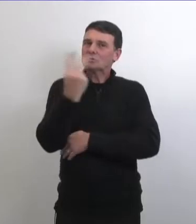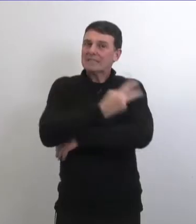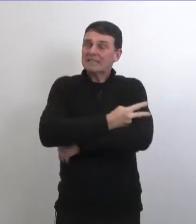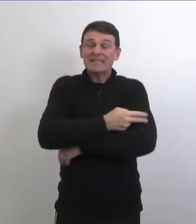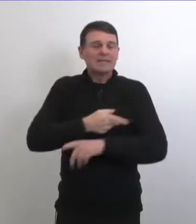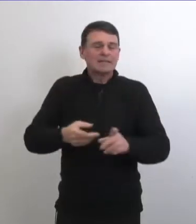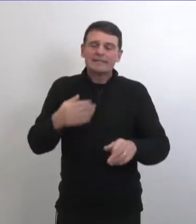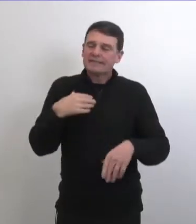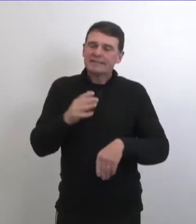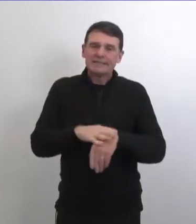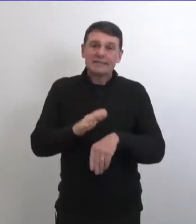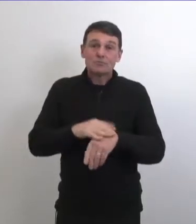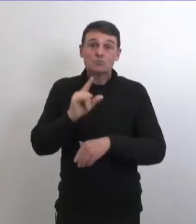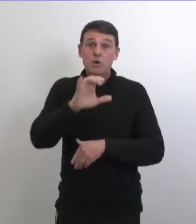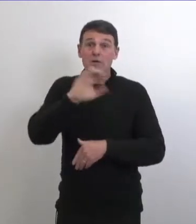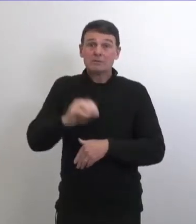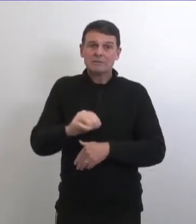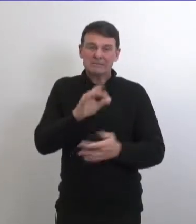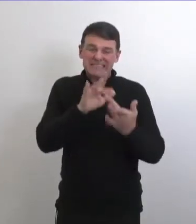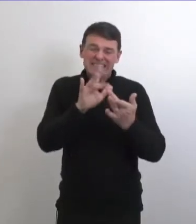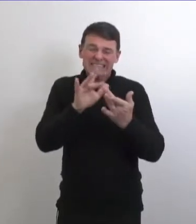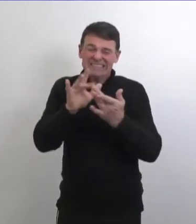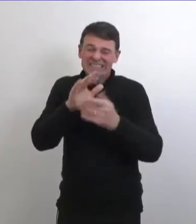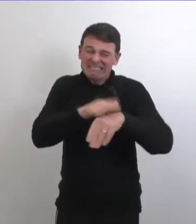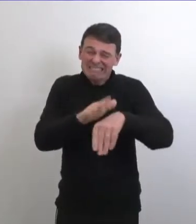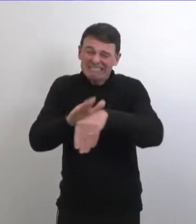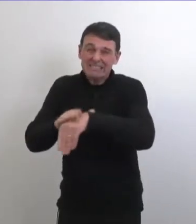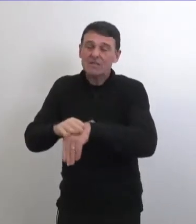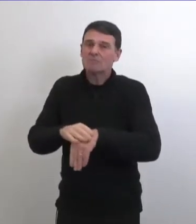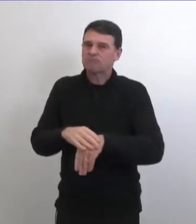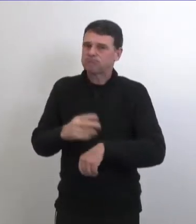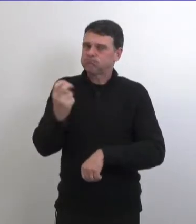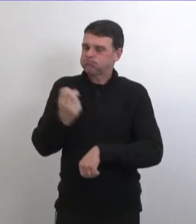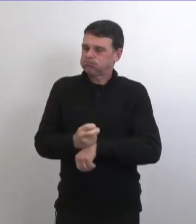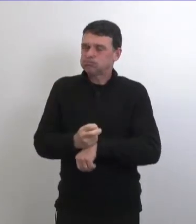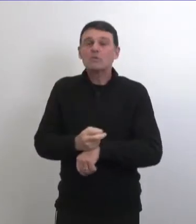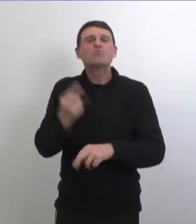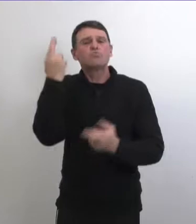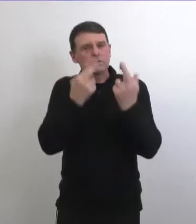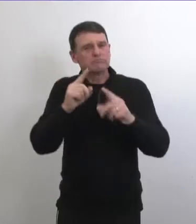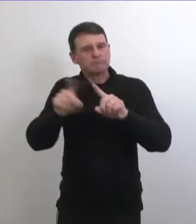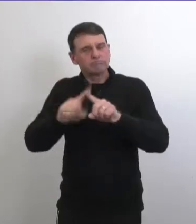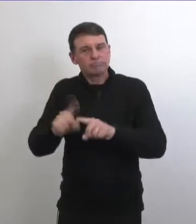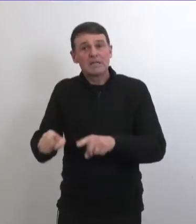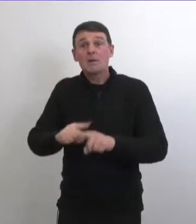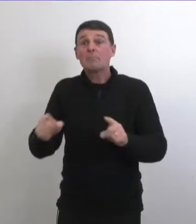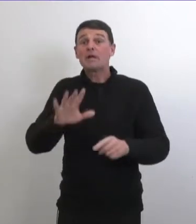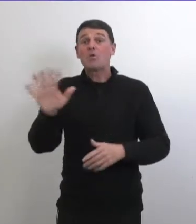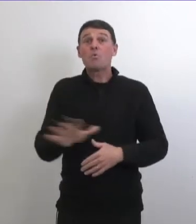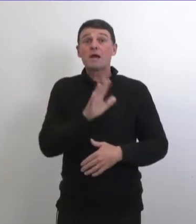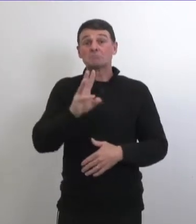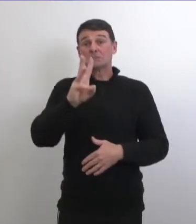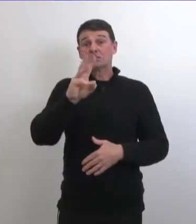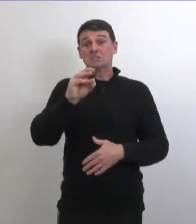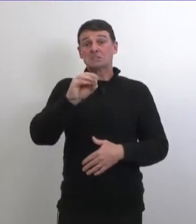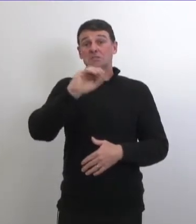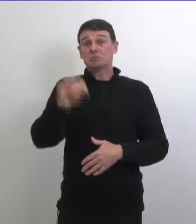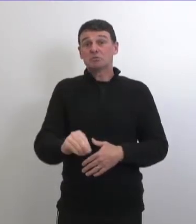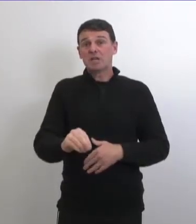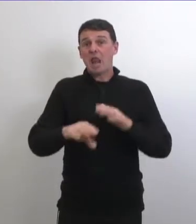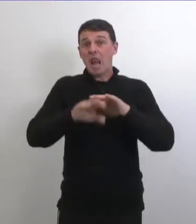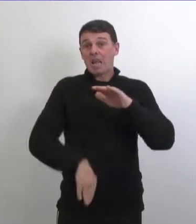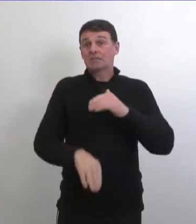c'est difficile d'entrer en contact avec tout le monde pour des raisons diverses mais honnêtement ce sont des très bons chiffres